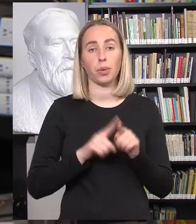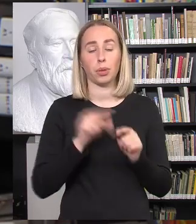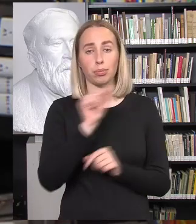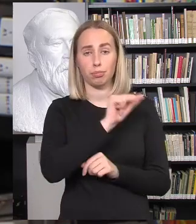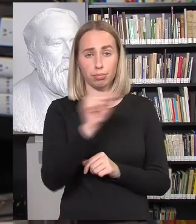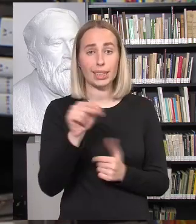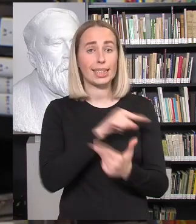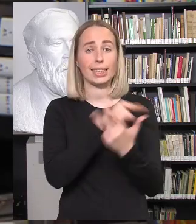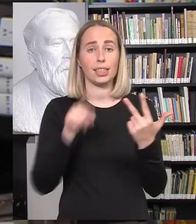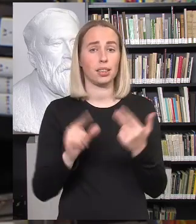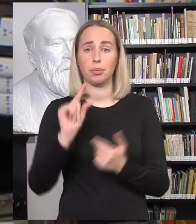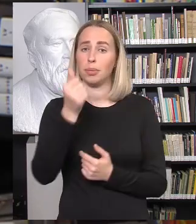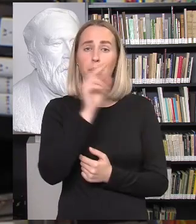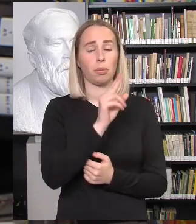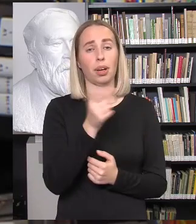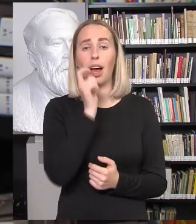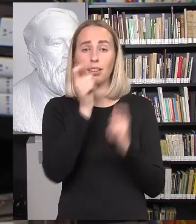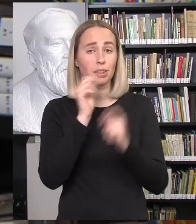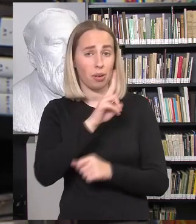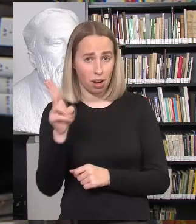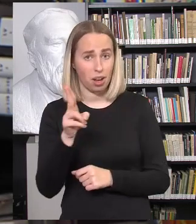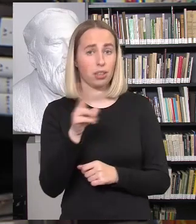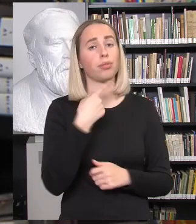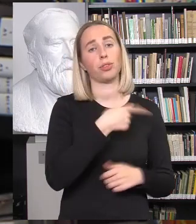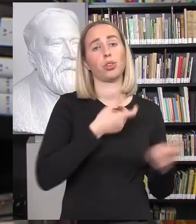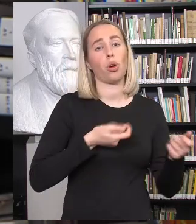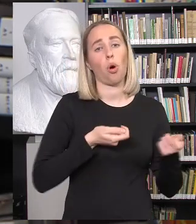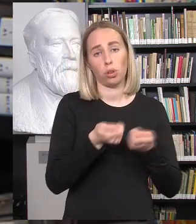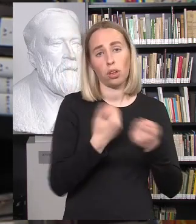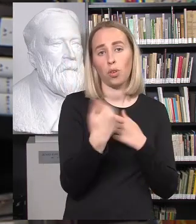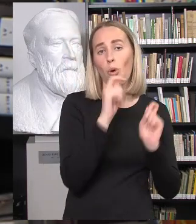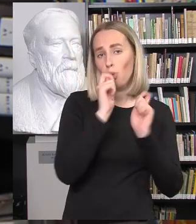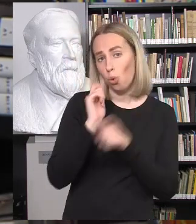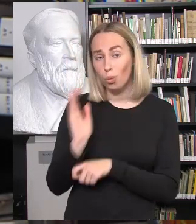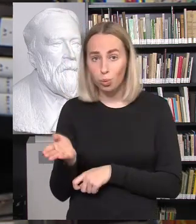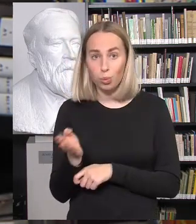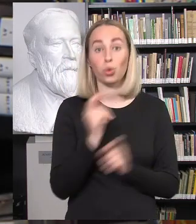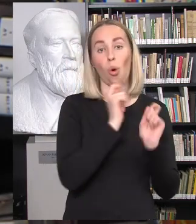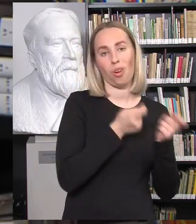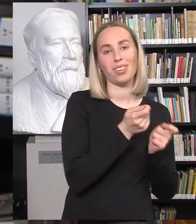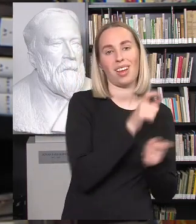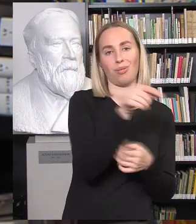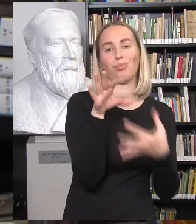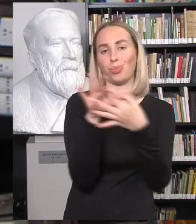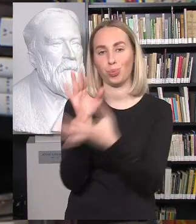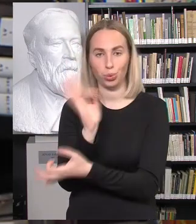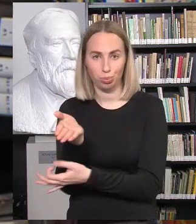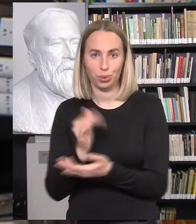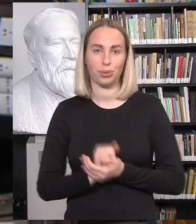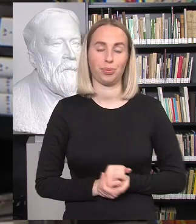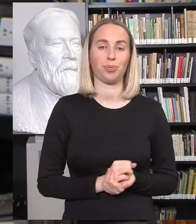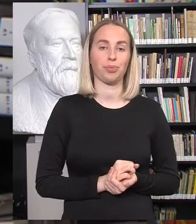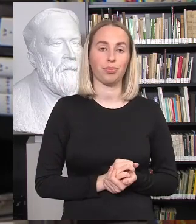atsakė į šį klausimą galės laimėti organizatorių įsteigtus prizus, organizatoriai su jumi susisieks. Tai